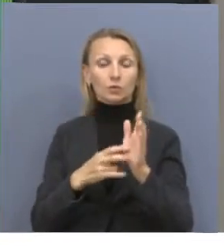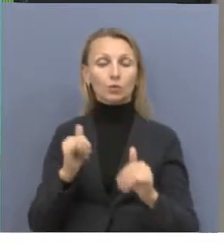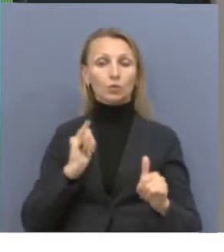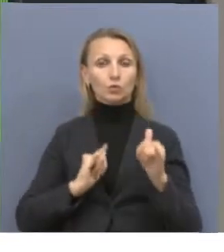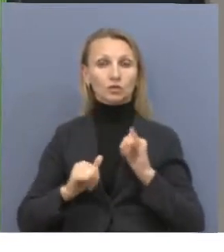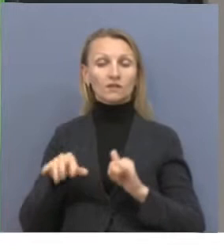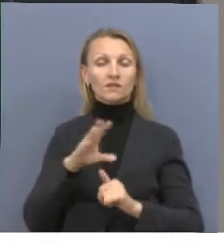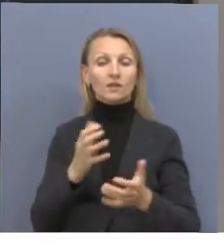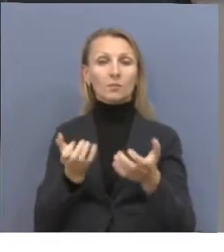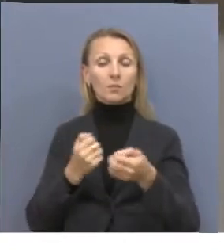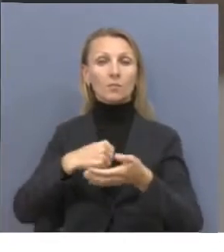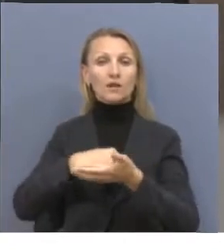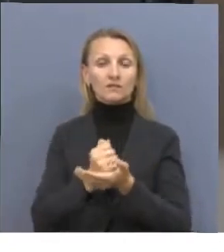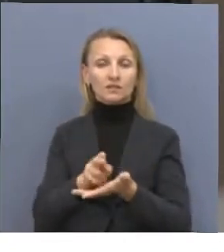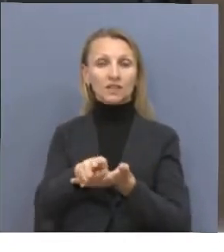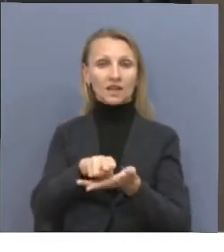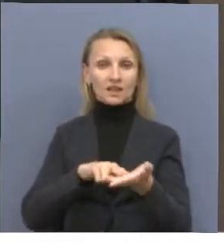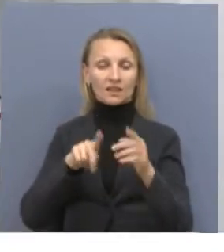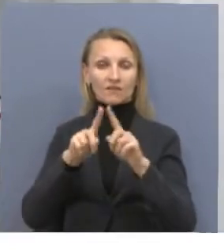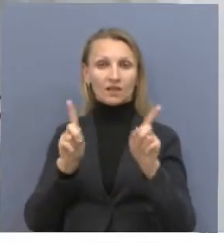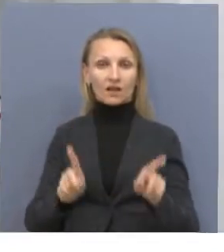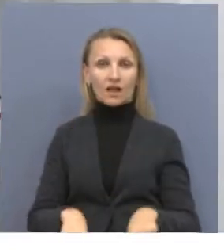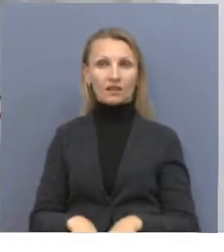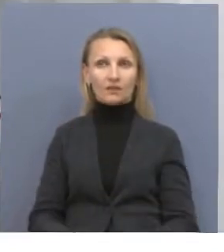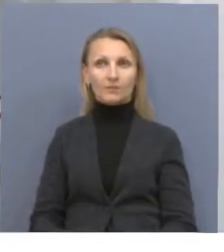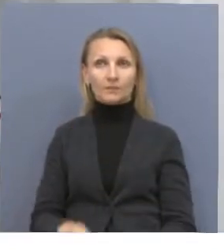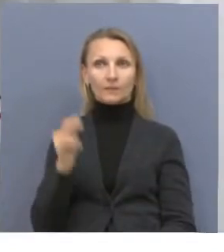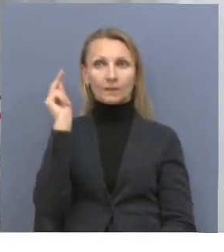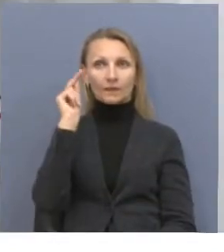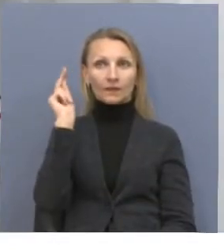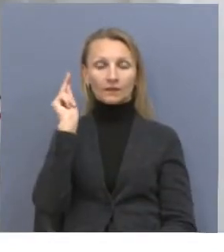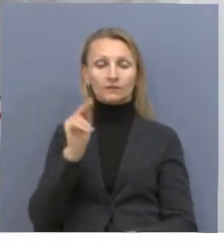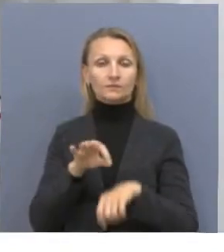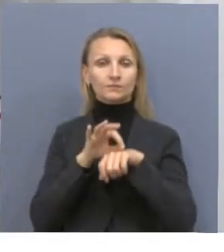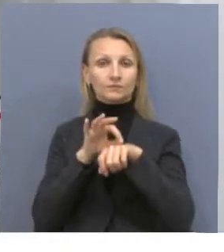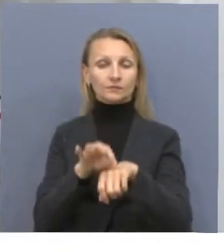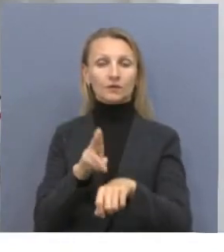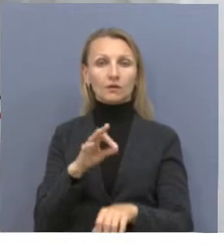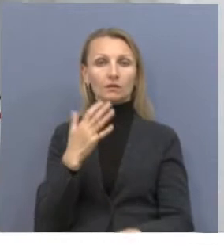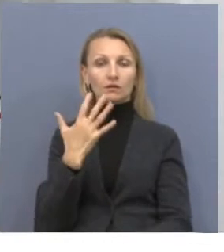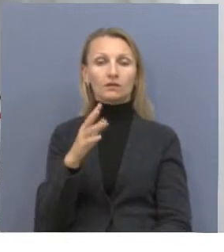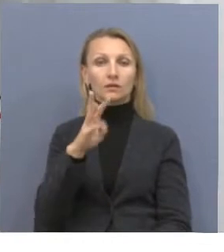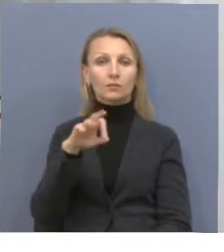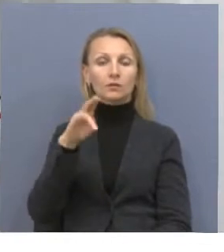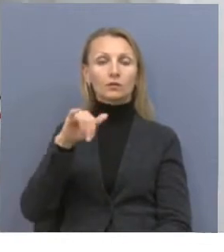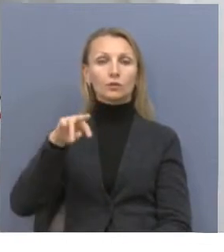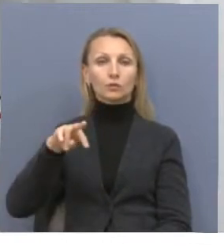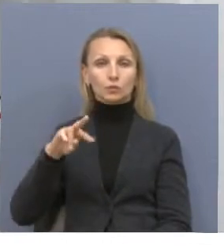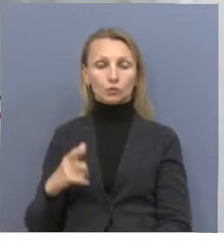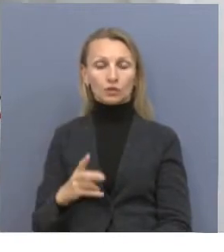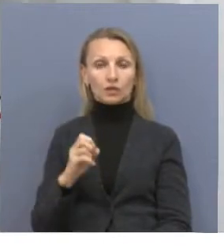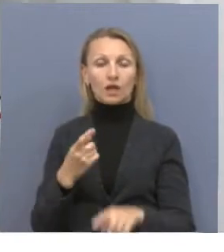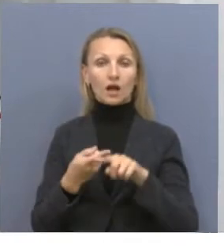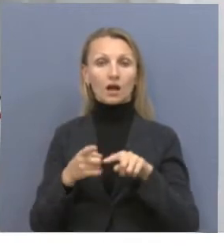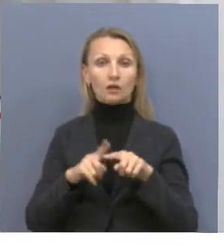Все они получили подтверждающие сертификаты. Обучение проходило по пяти модулям, на которых